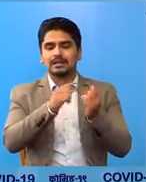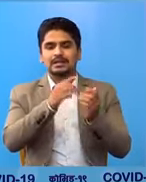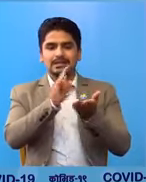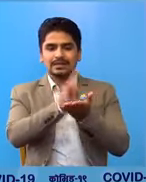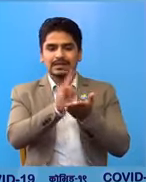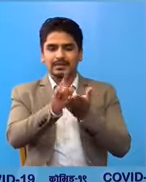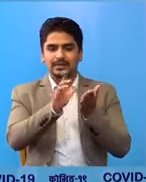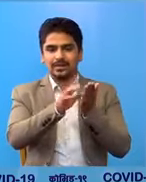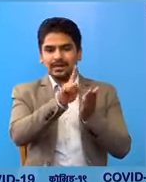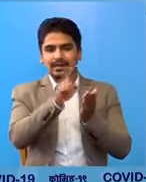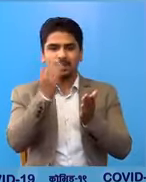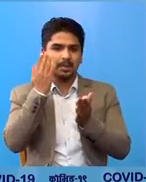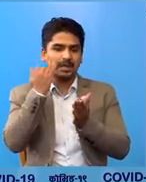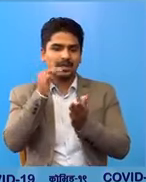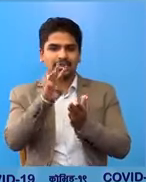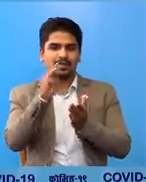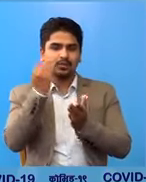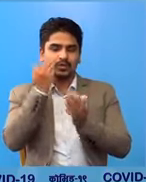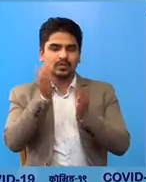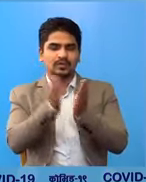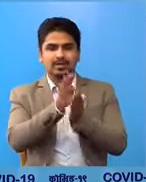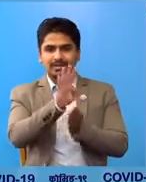पुरुष गरी जम्मा 4 विक्ति अरु